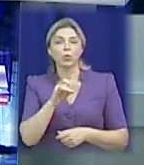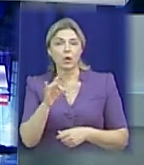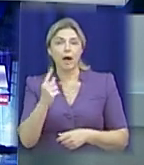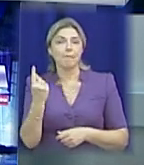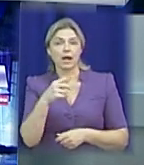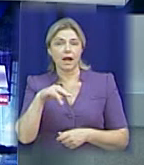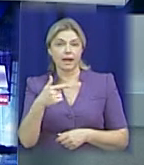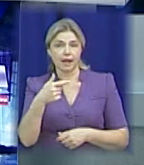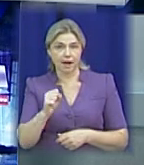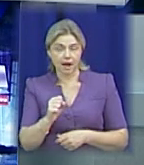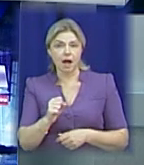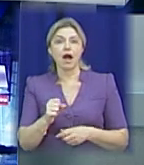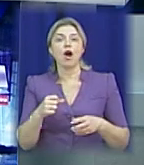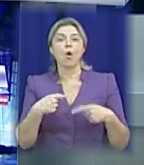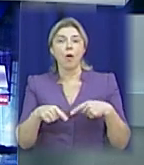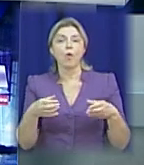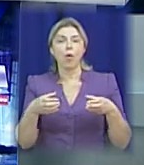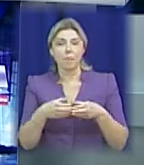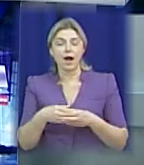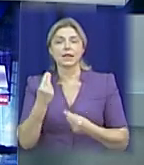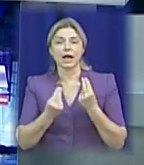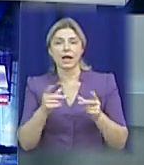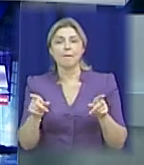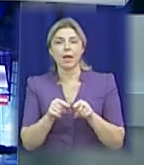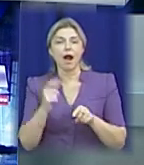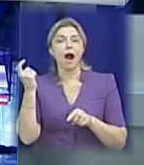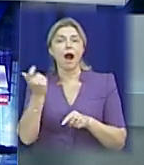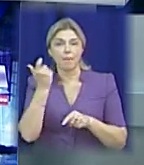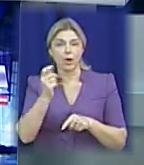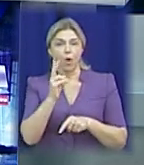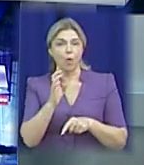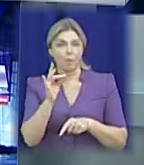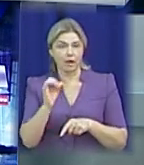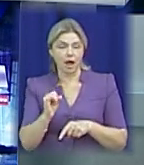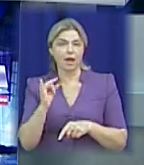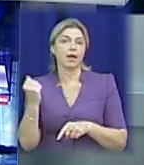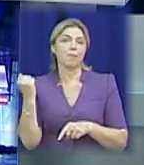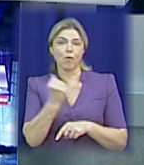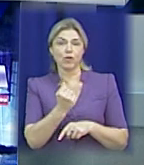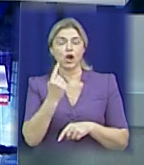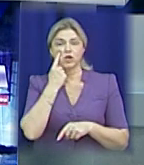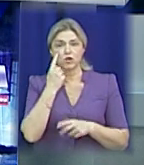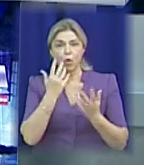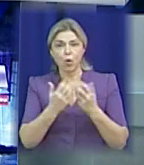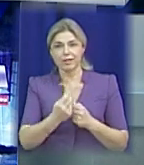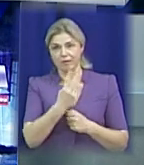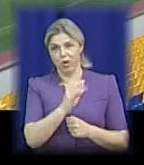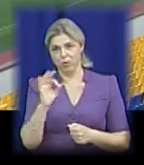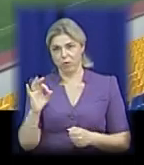під обічні Руслана Забранського зіграли на виїзді з Харківської кобри. Їздували господарів з рахунком 2-0.